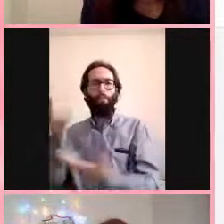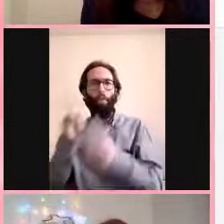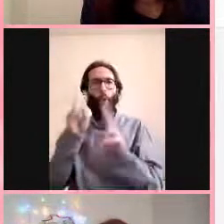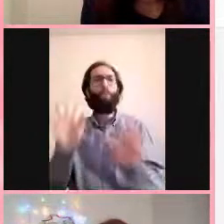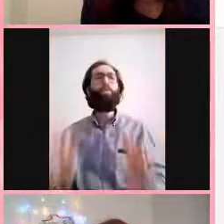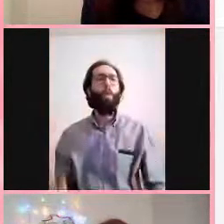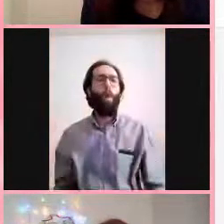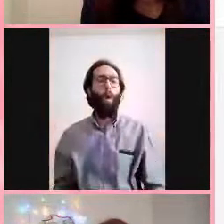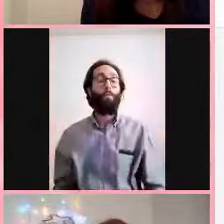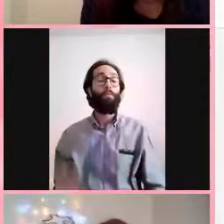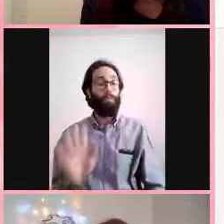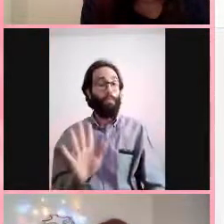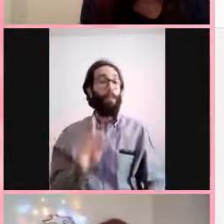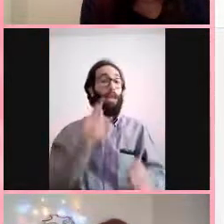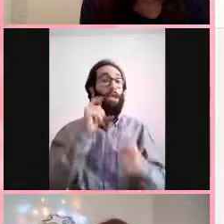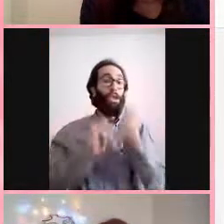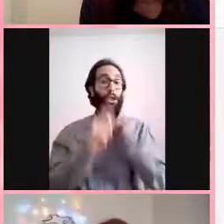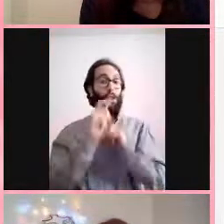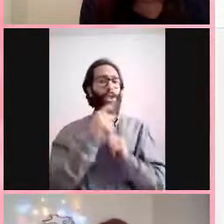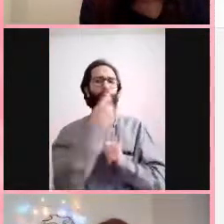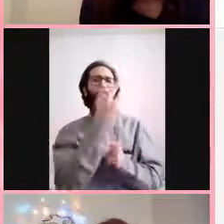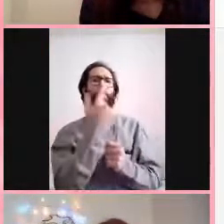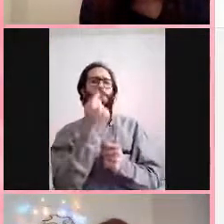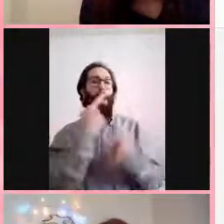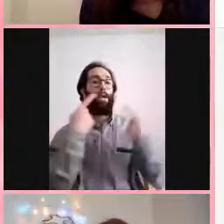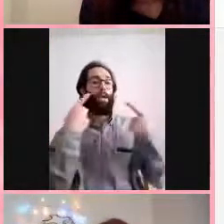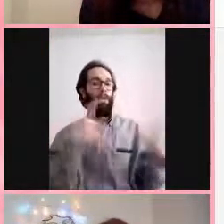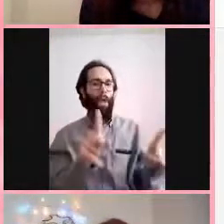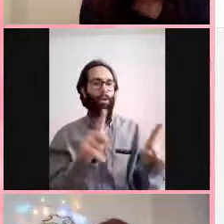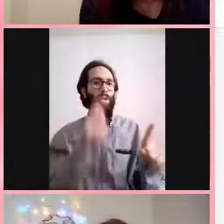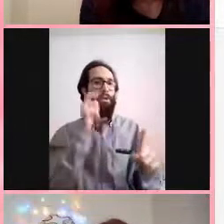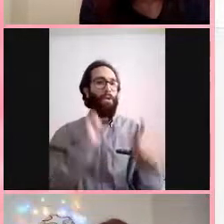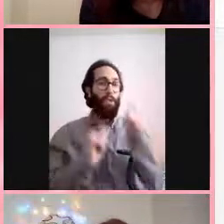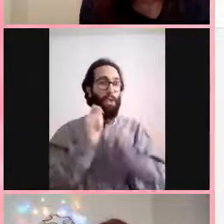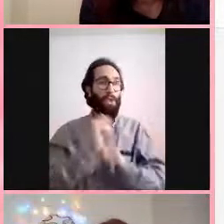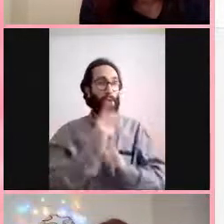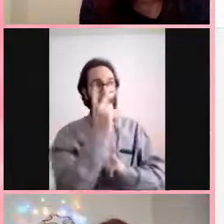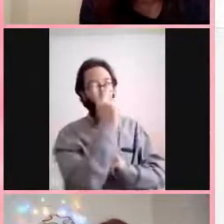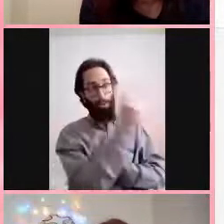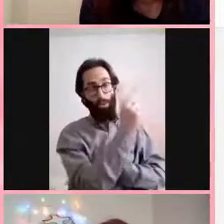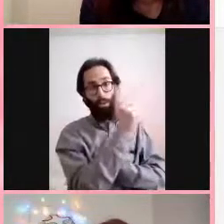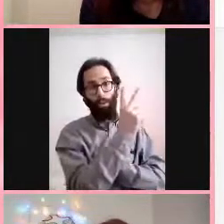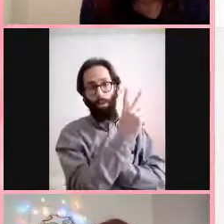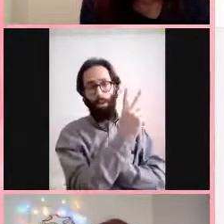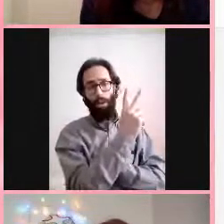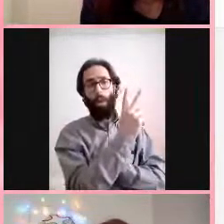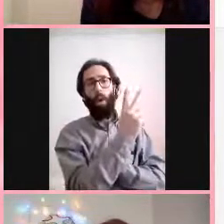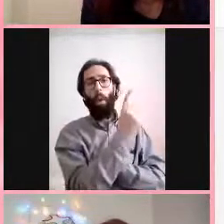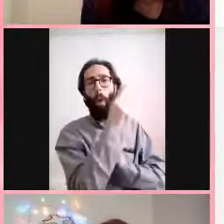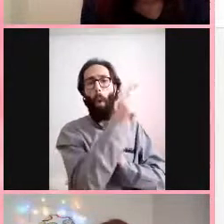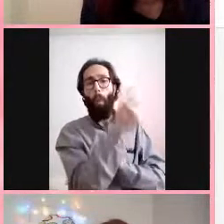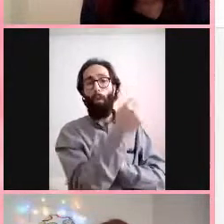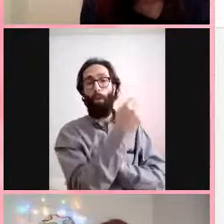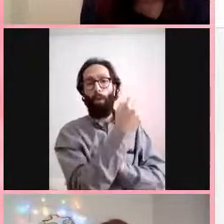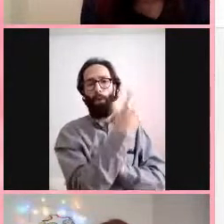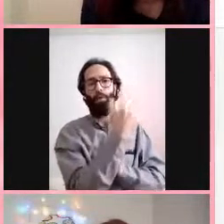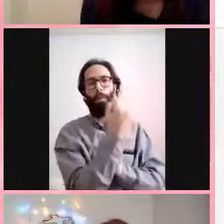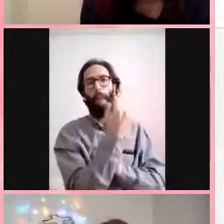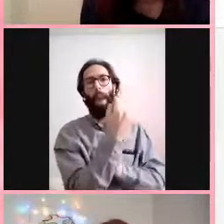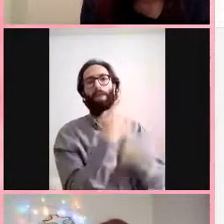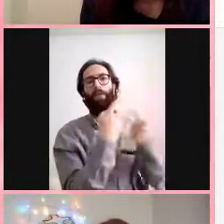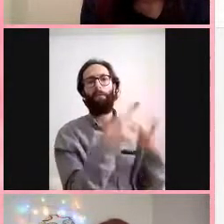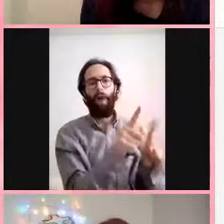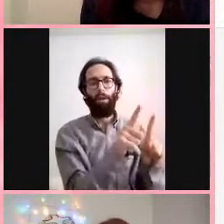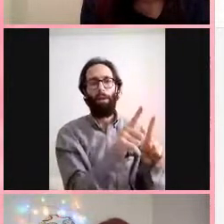uğraştığımız virüs aynı değil. Sanırım virüs kendi içinde evrimleştiği için yani bir